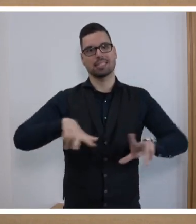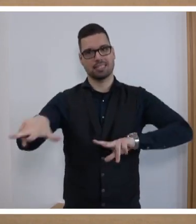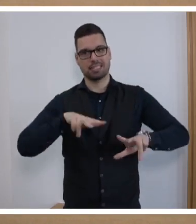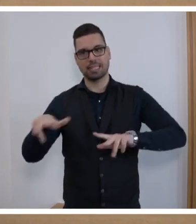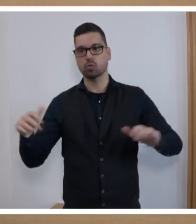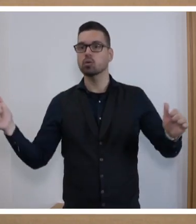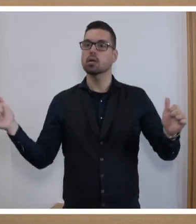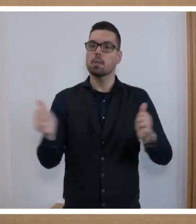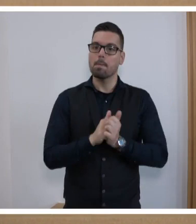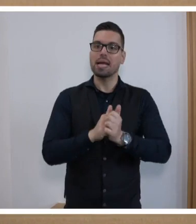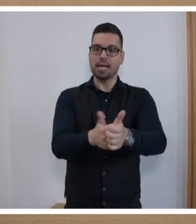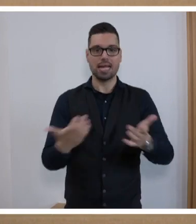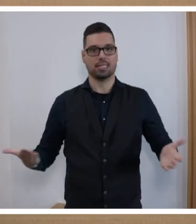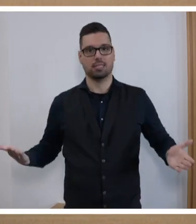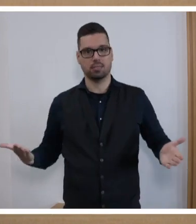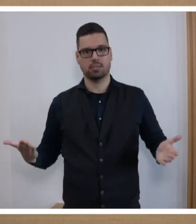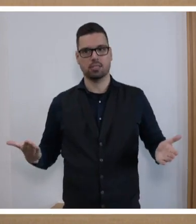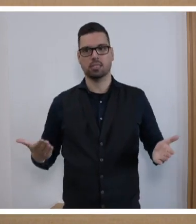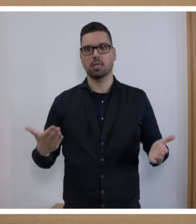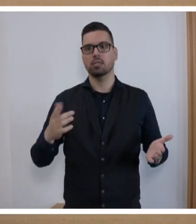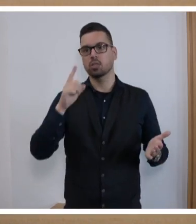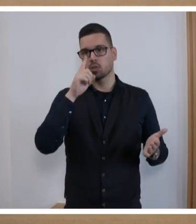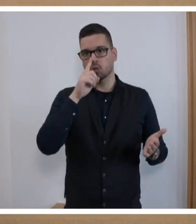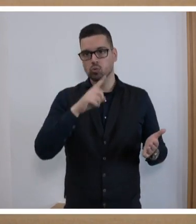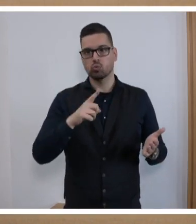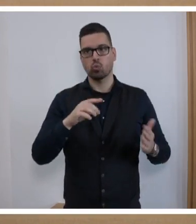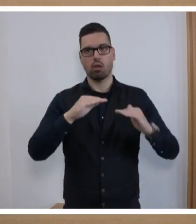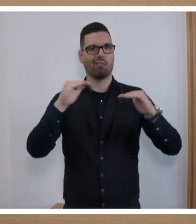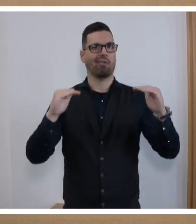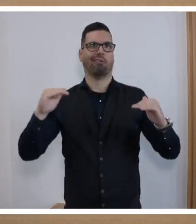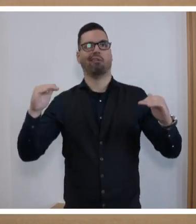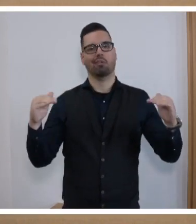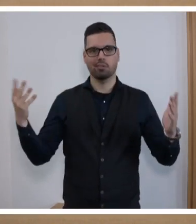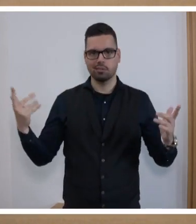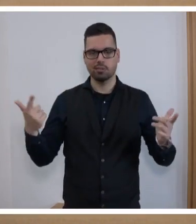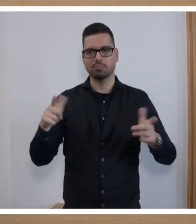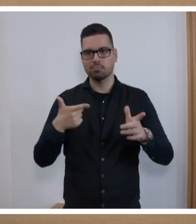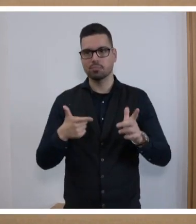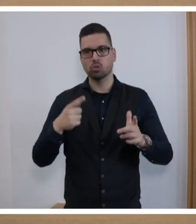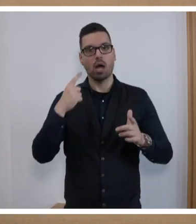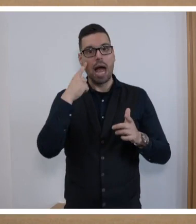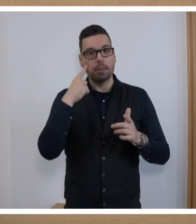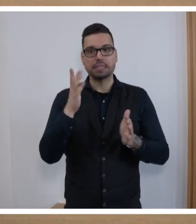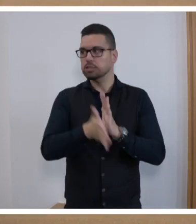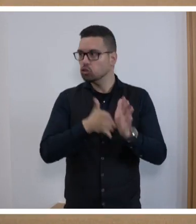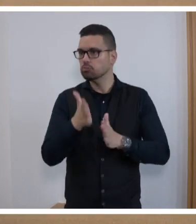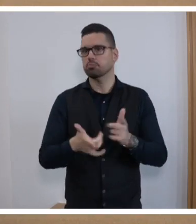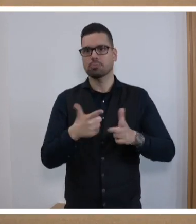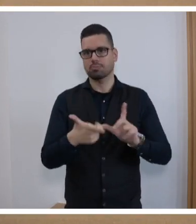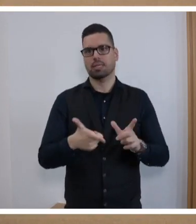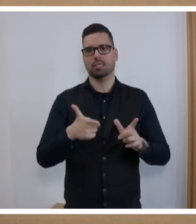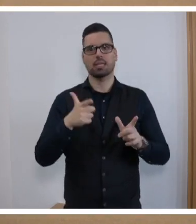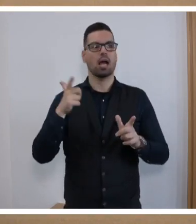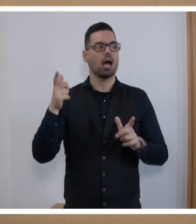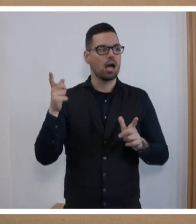begleiten. Aber lassen Sie uns auch nicht nur vage bleiben, nicht nur Absichten bekunden, lassen Sie uns auch